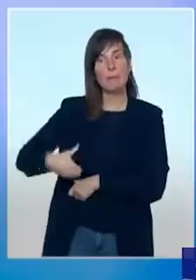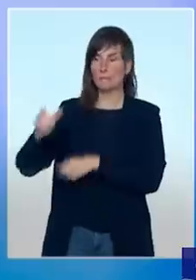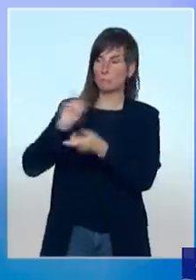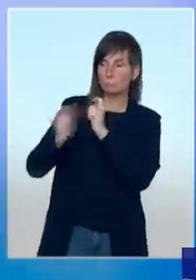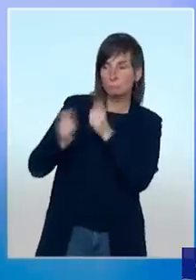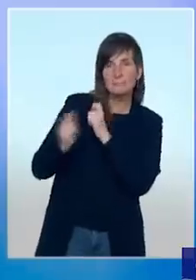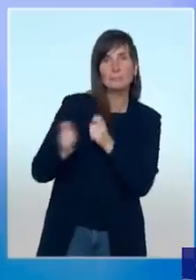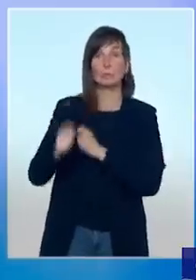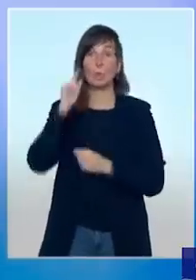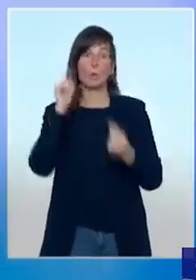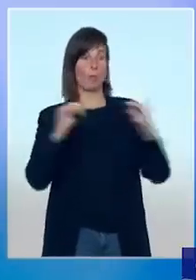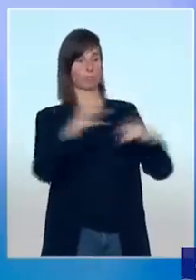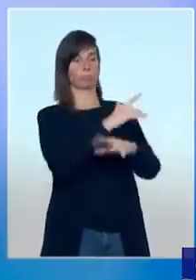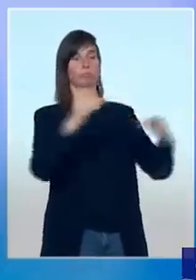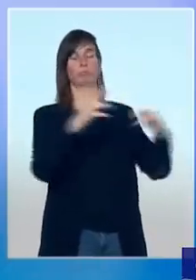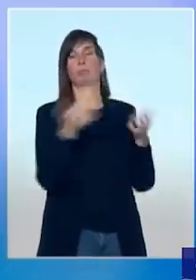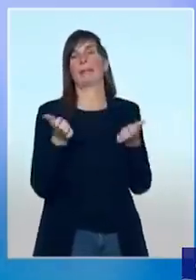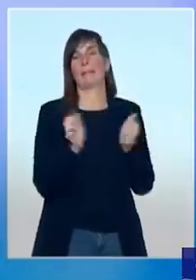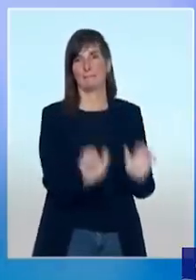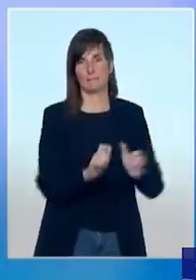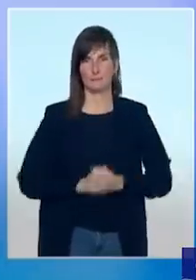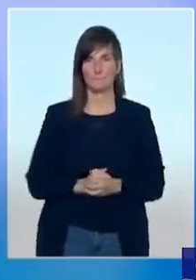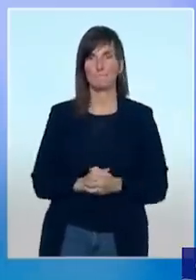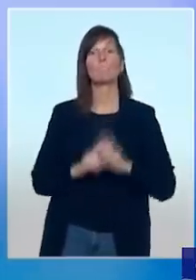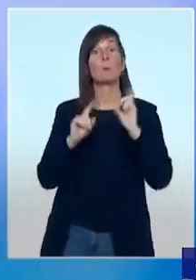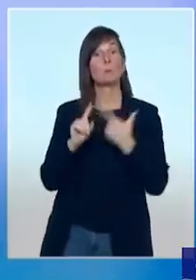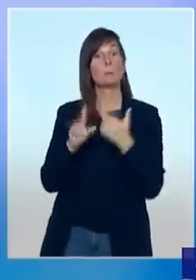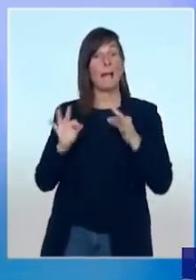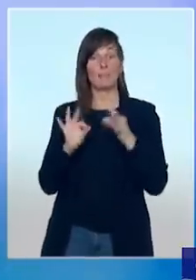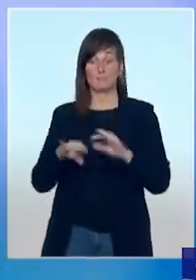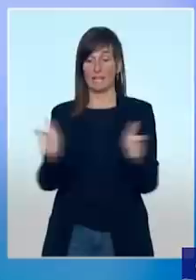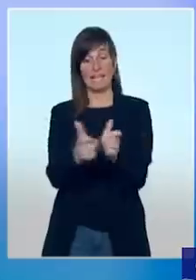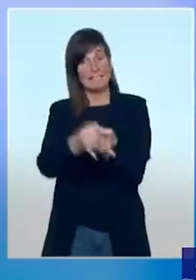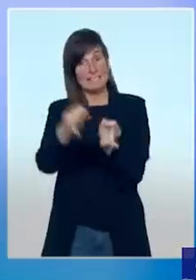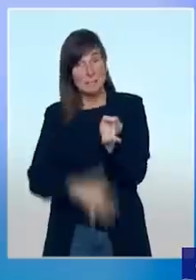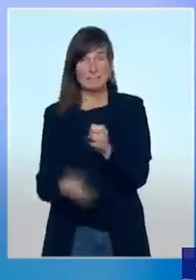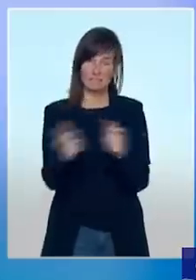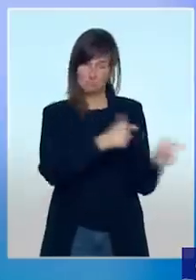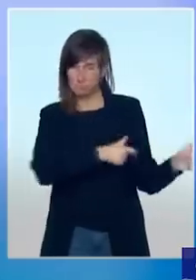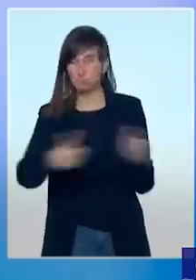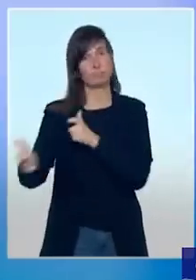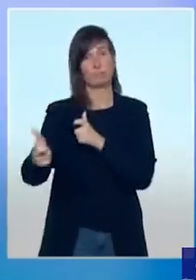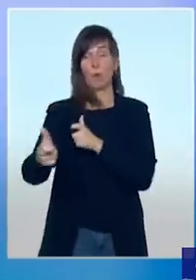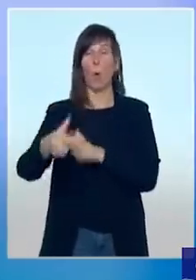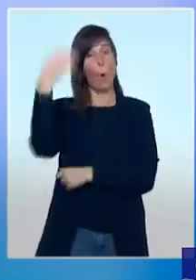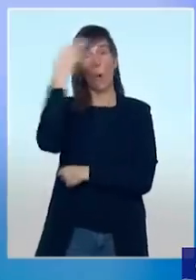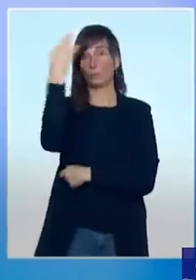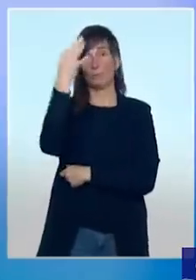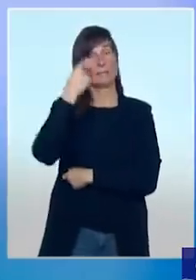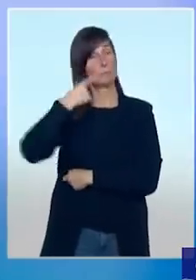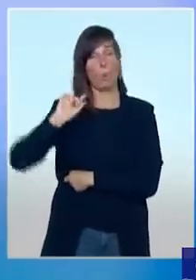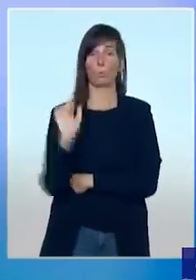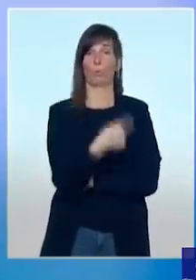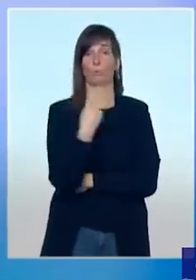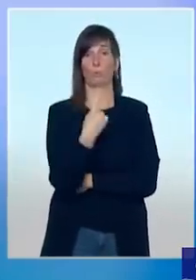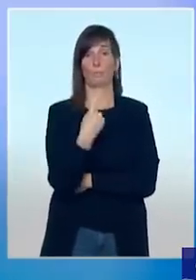brassages. Nous maintiendrons notre politique de dépistage systématique de tous les élèves, s'il y a un cas positif dans